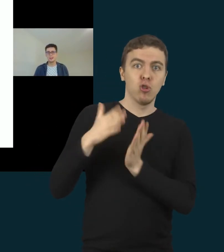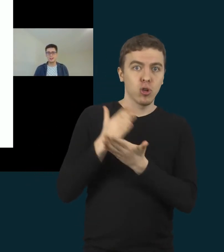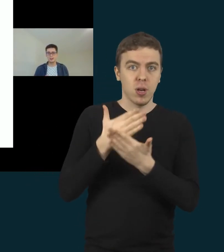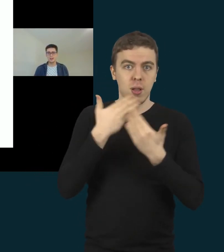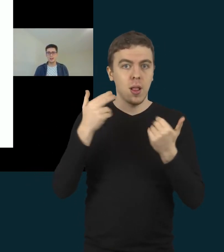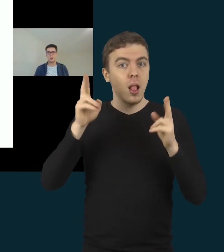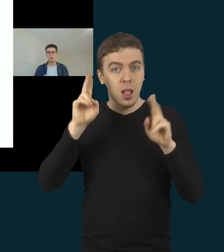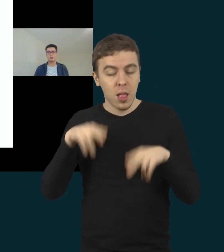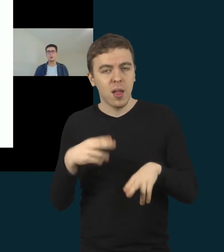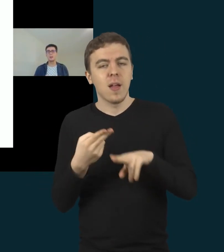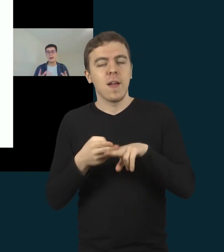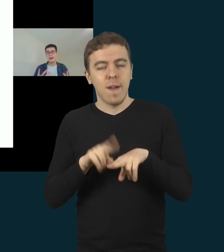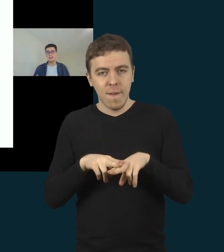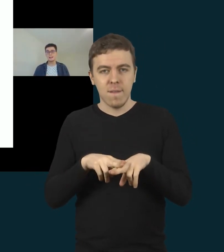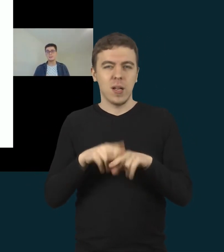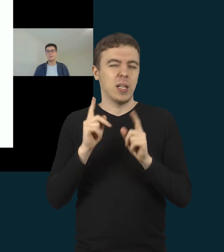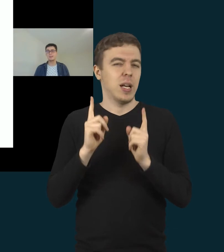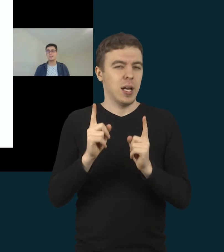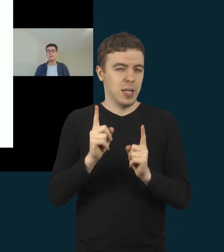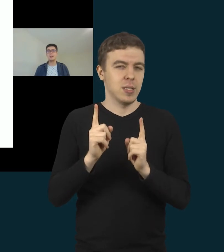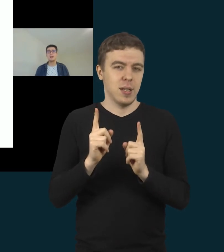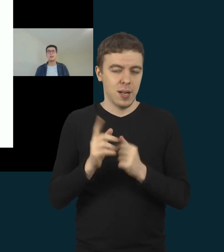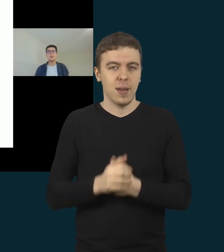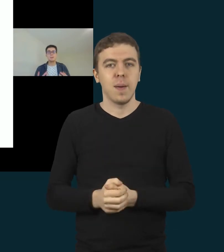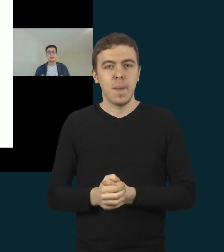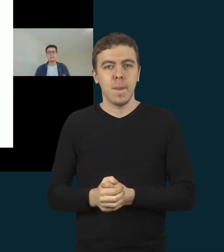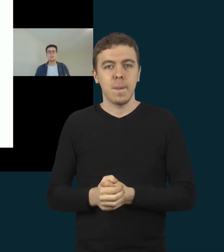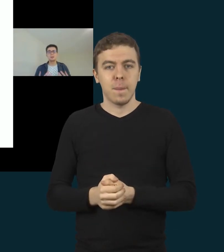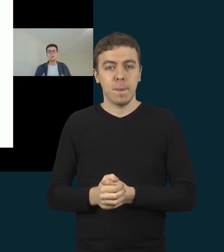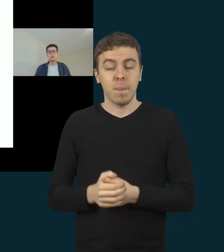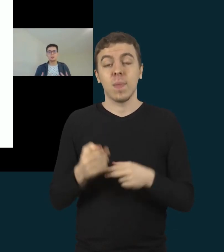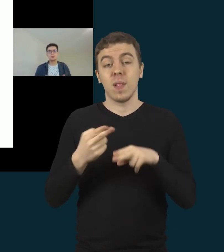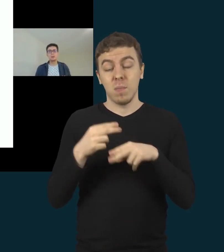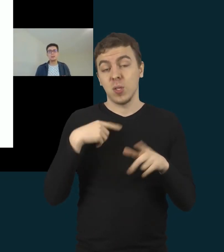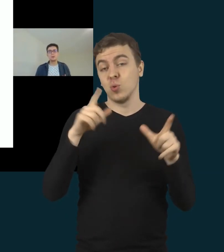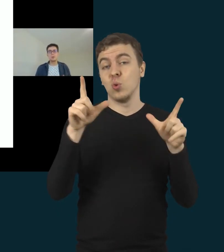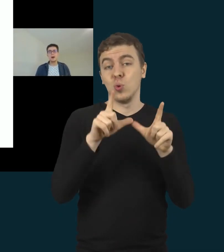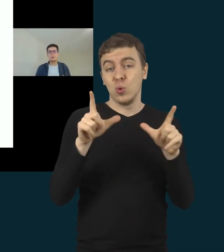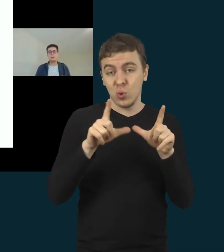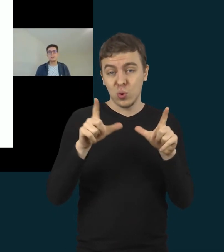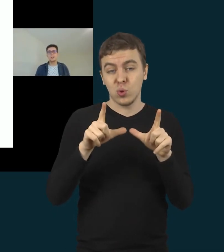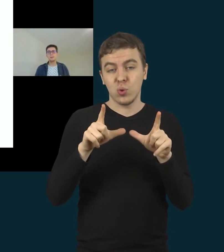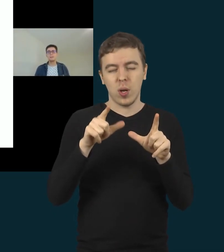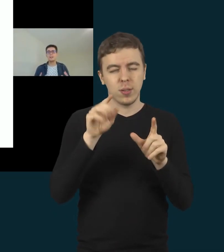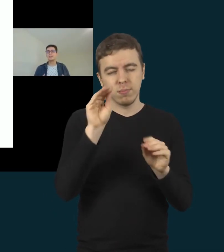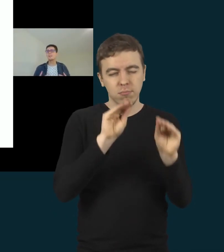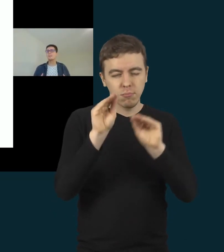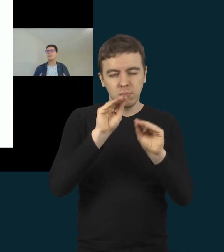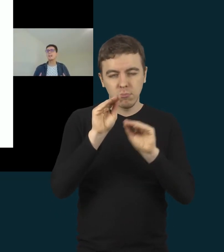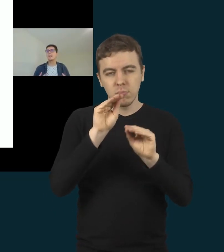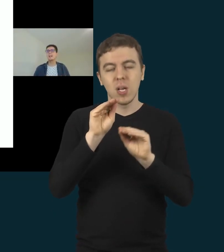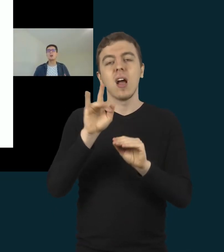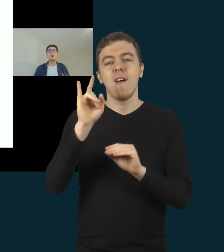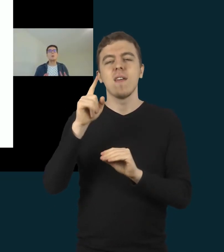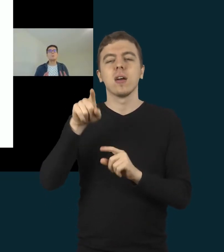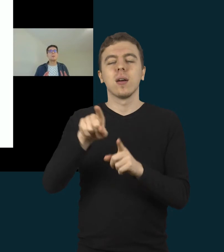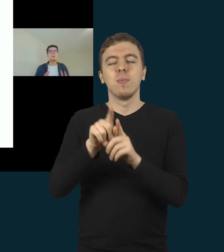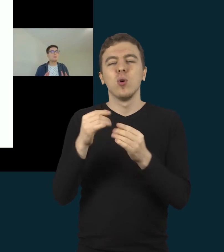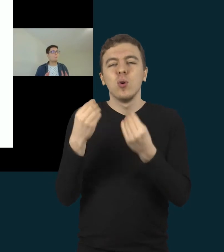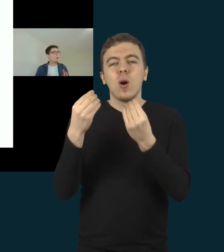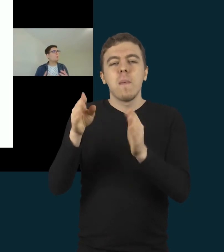tai yra aktualu ir gali tą padaryti. Tai mes tas užduotis formavome taip, kad vaikas visgi galėtų